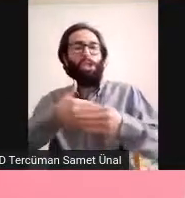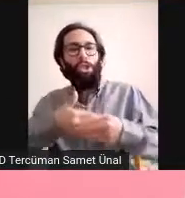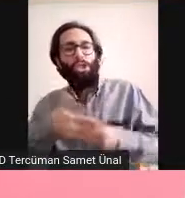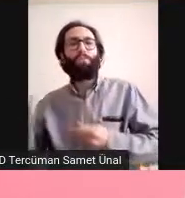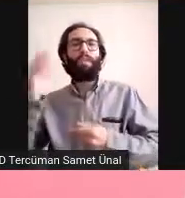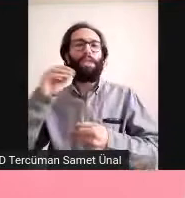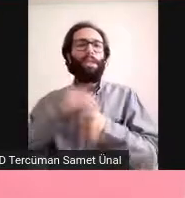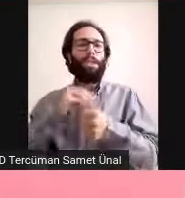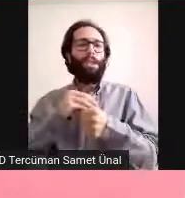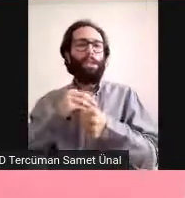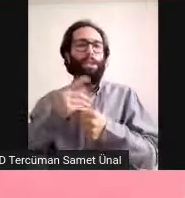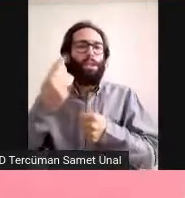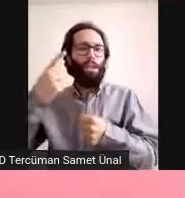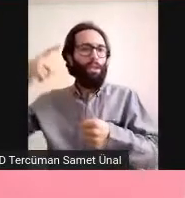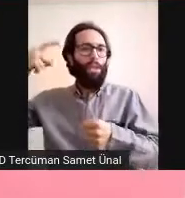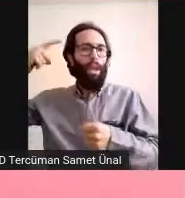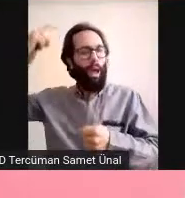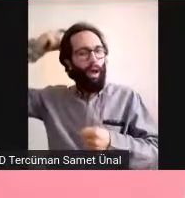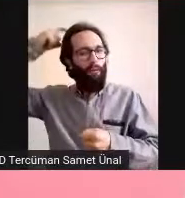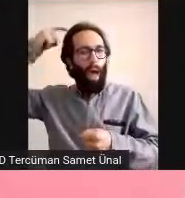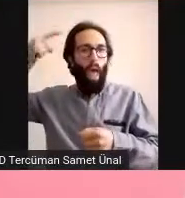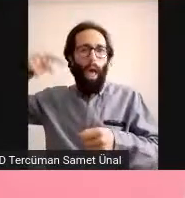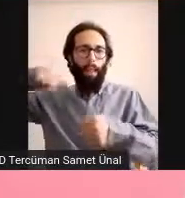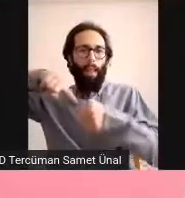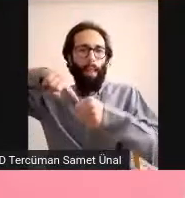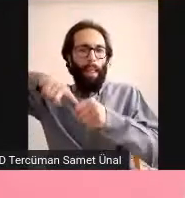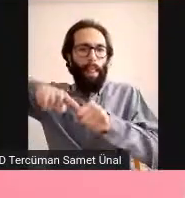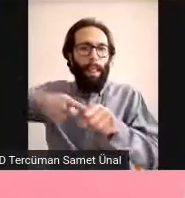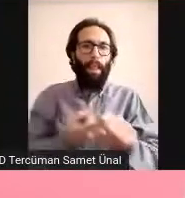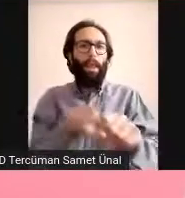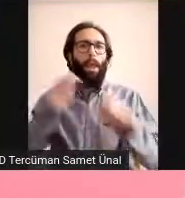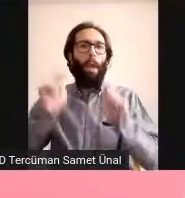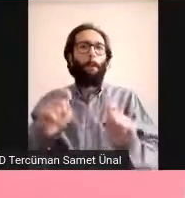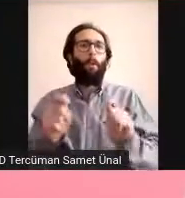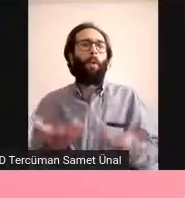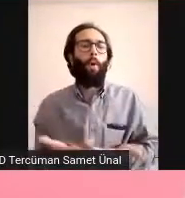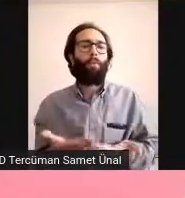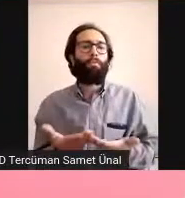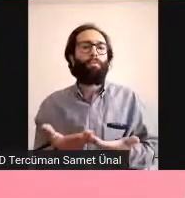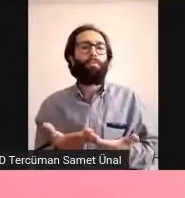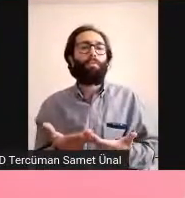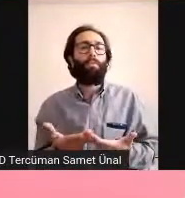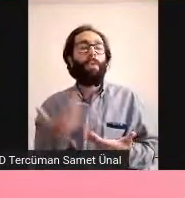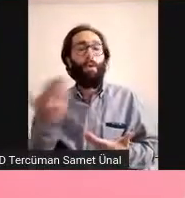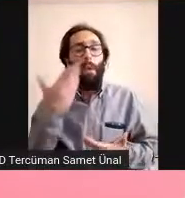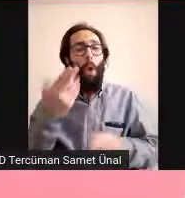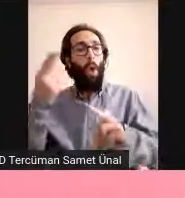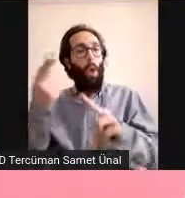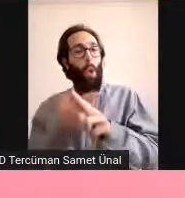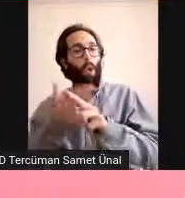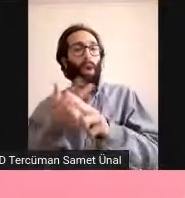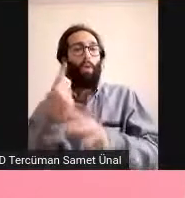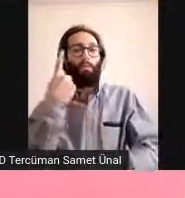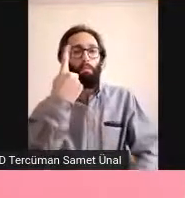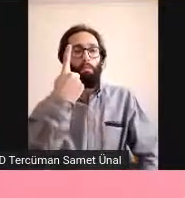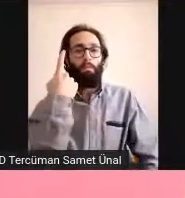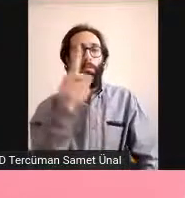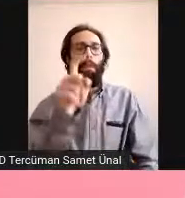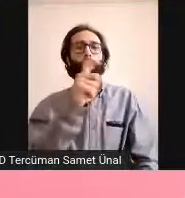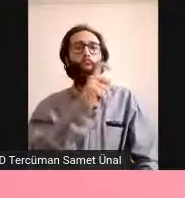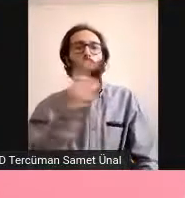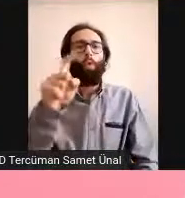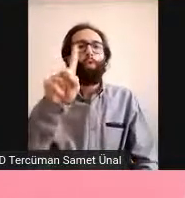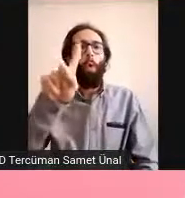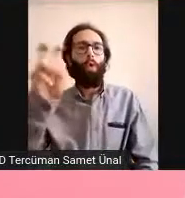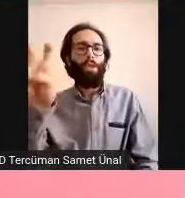Şimdi 1918 pandemisi var en çok karşılaştırılan. Orada 1 milyona yakın kişide